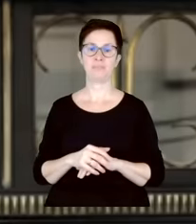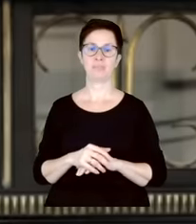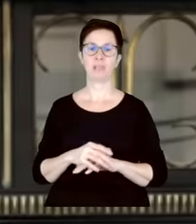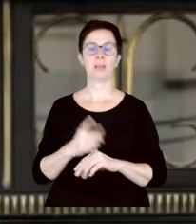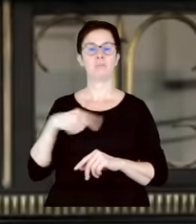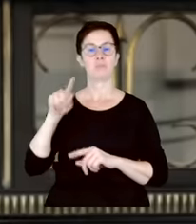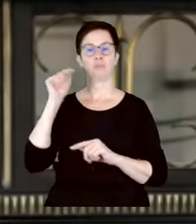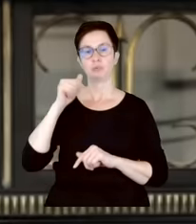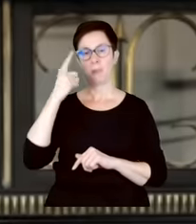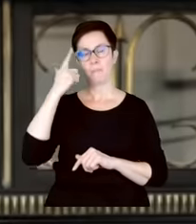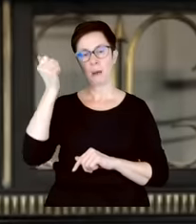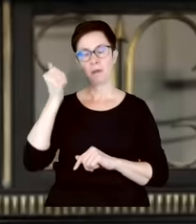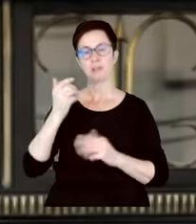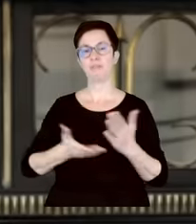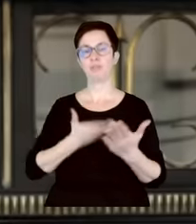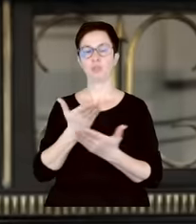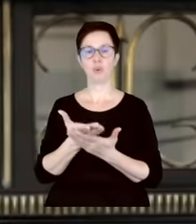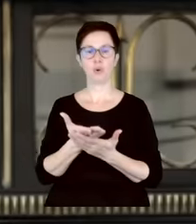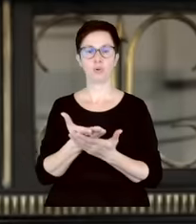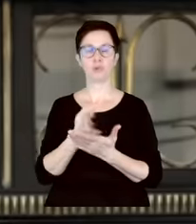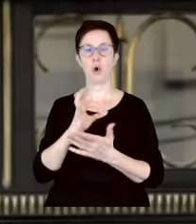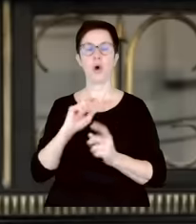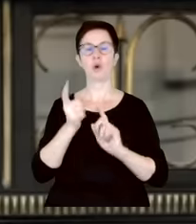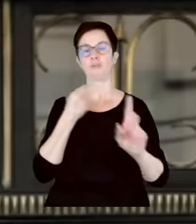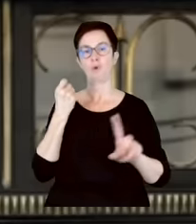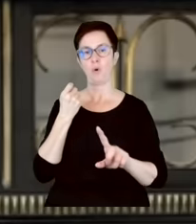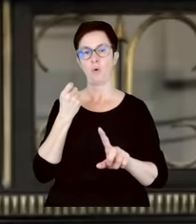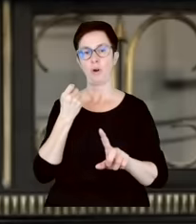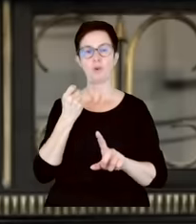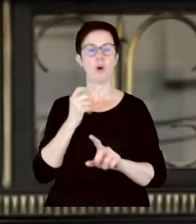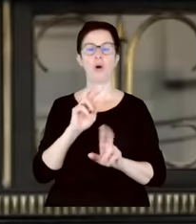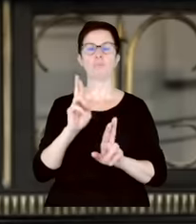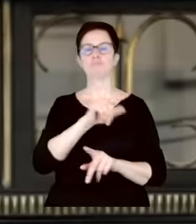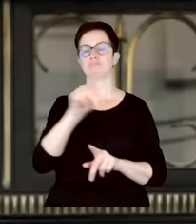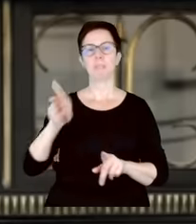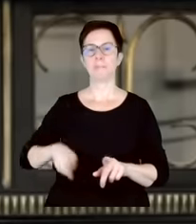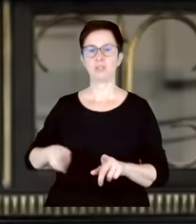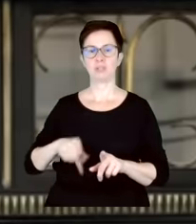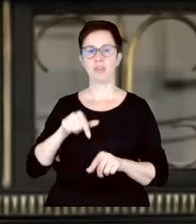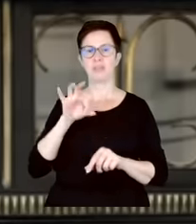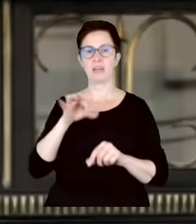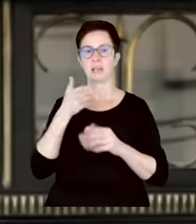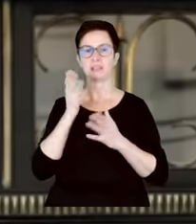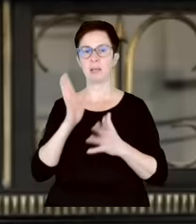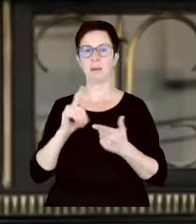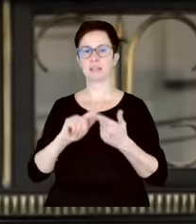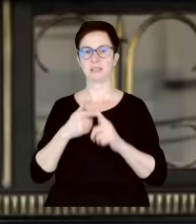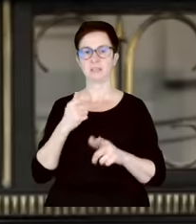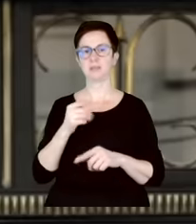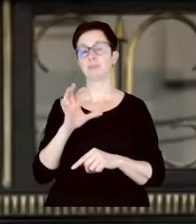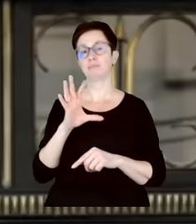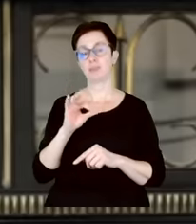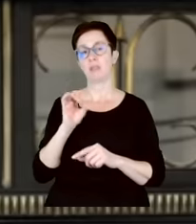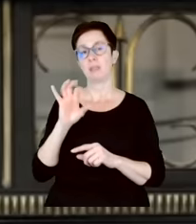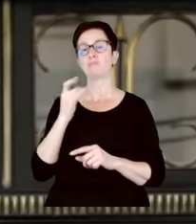złożenie wniosku o odwołanie jakiegokolwiek ministra teraz nie będzie miało o tyle sensu, ponieważ tak jak Pani Poseł zwróciła uwagę,